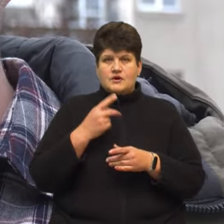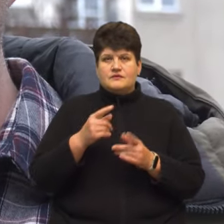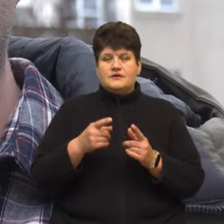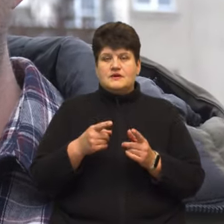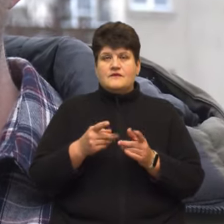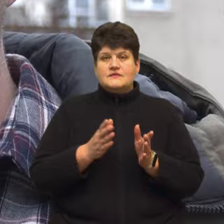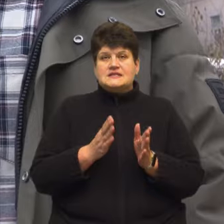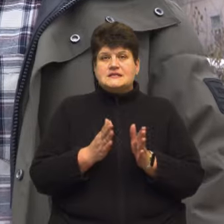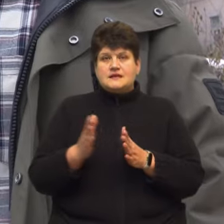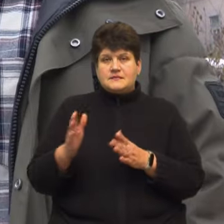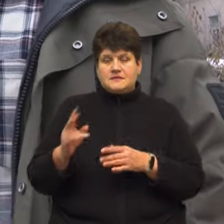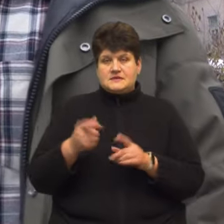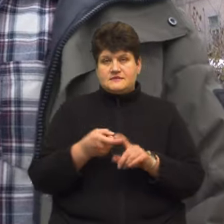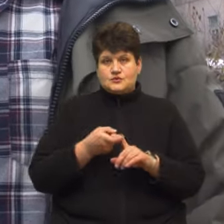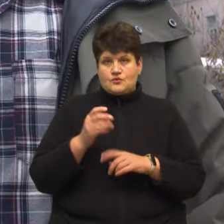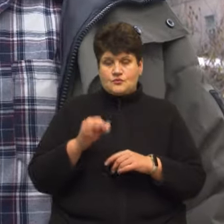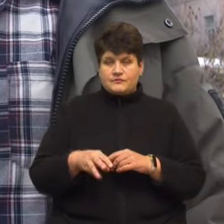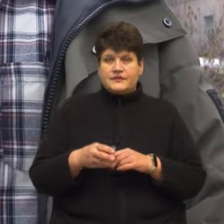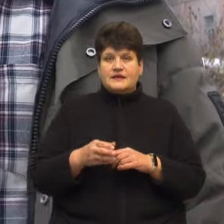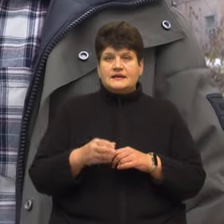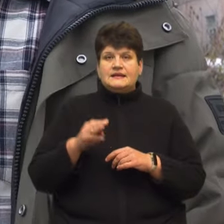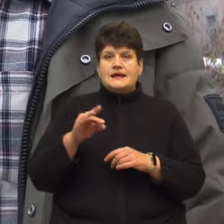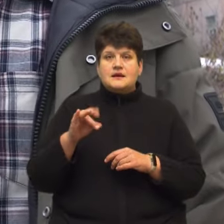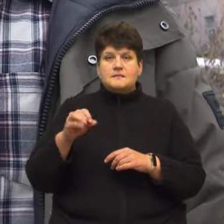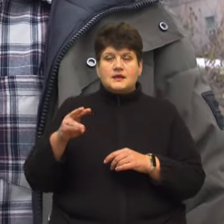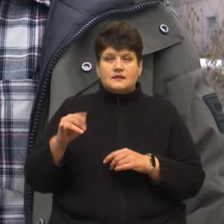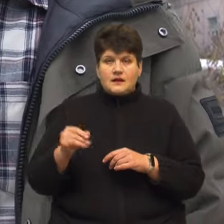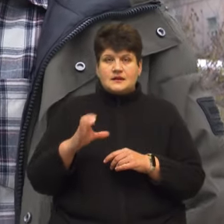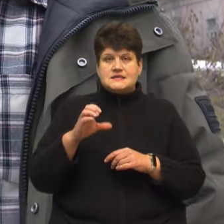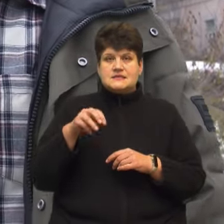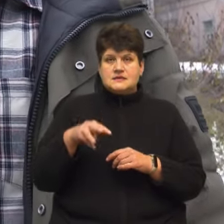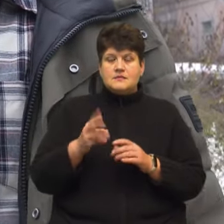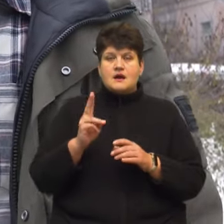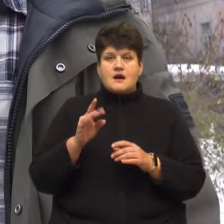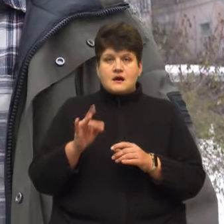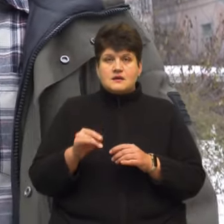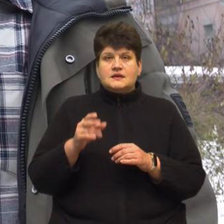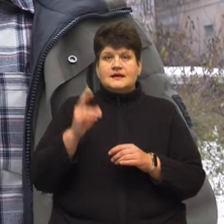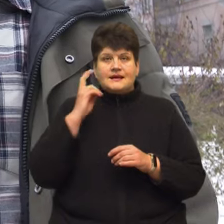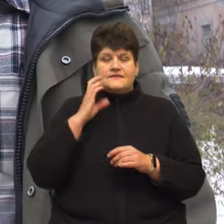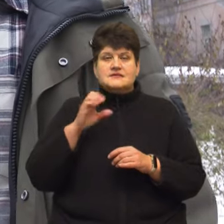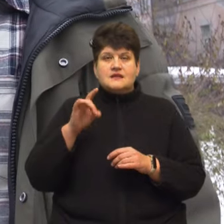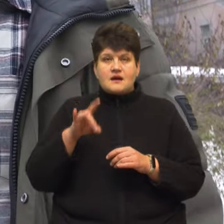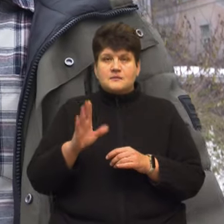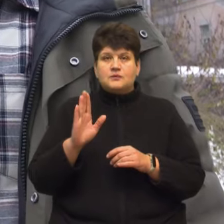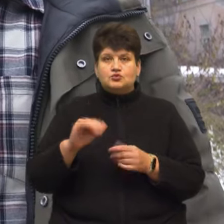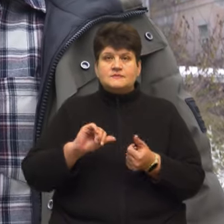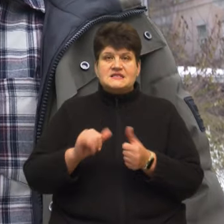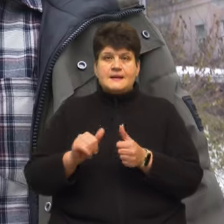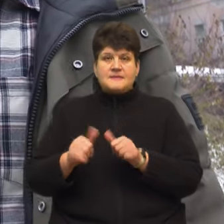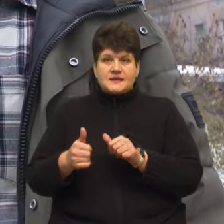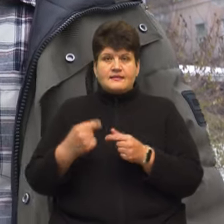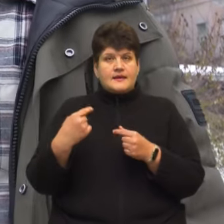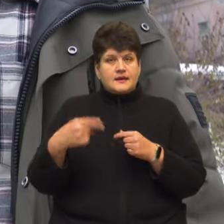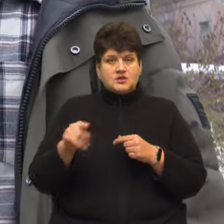Костянтин Павлов. В терміналах є сім-карти того оператора, який зараз не працює, тобто Київстара. Ми їх будемо заміняти на іншого